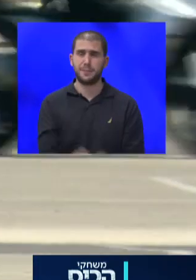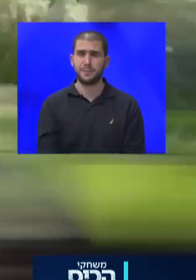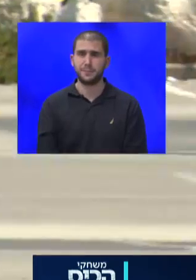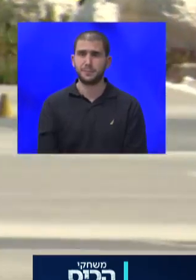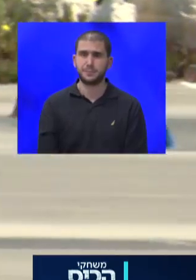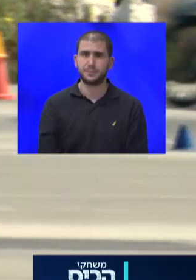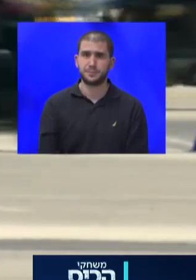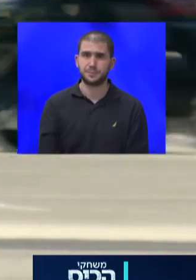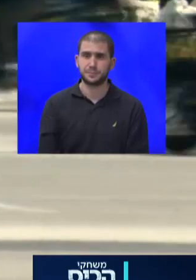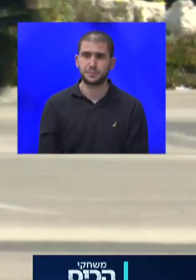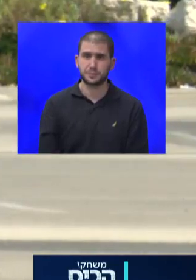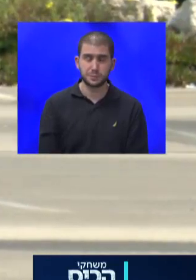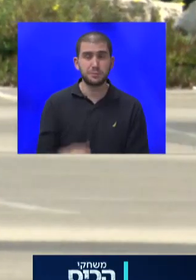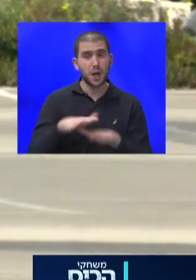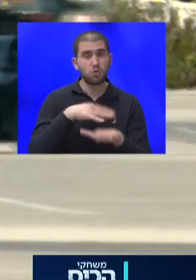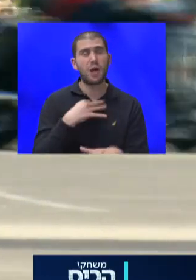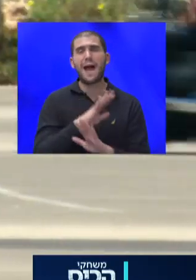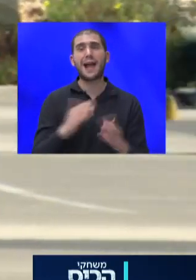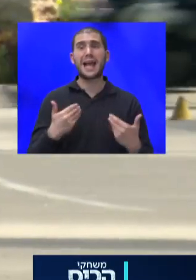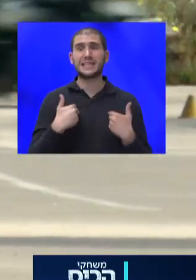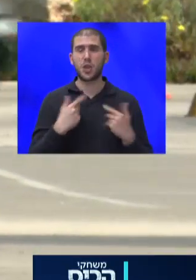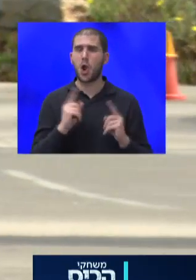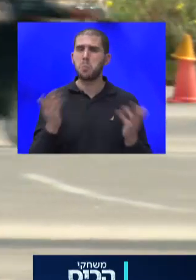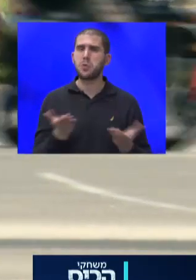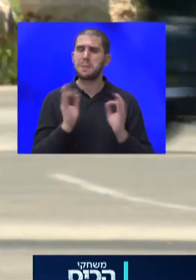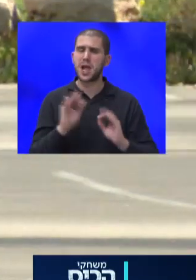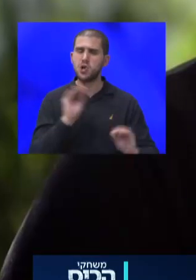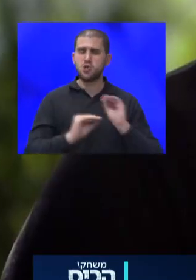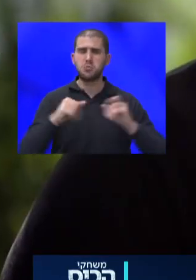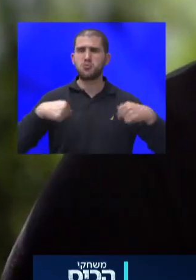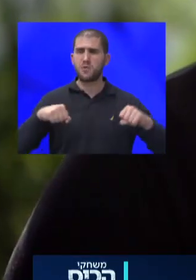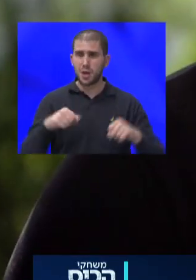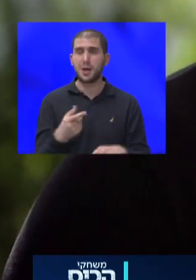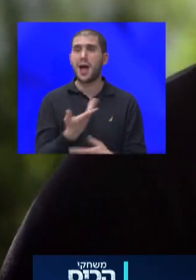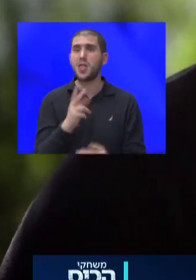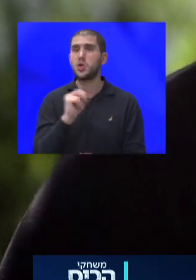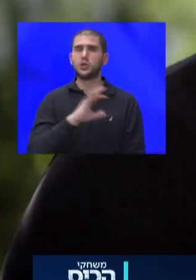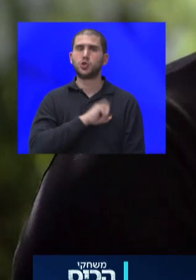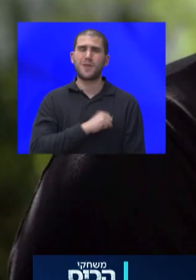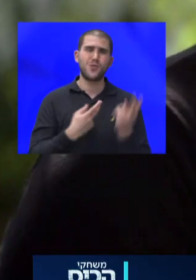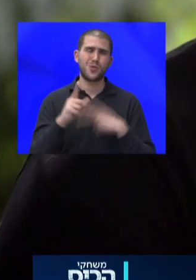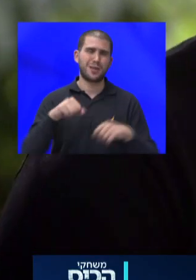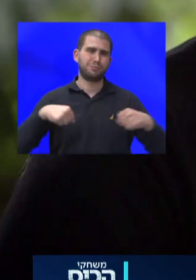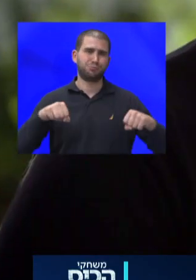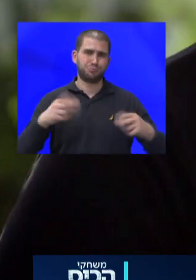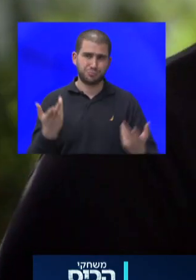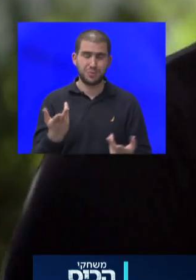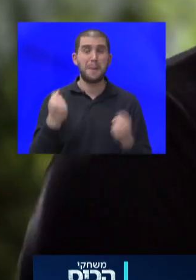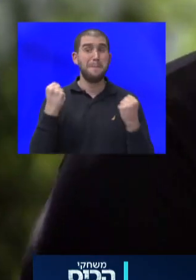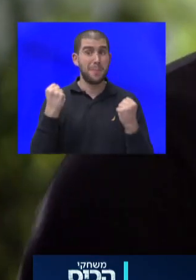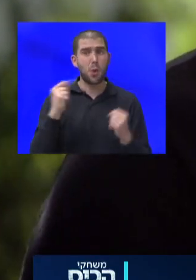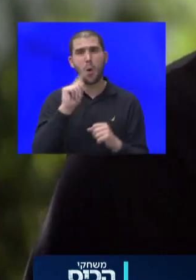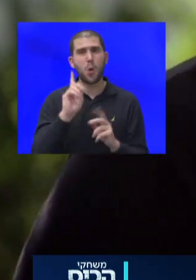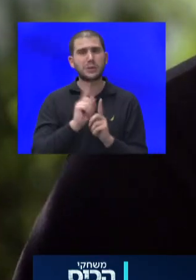זה התחושה שרק אצלנו לא מעודדים שימוש פה. אין נושא שכואב יותר לרוחבי הדוגלגלים אשר נושא הביטוח, אולי חוץ מהצלקות שיש להן